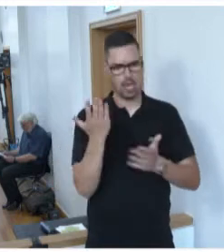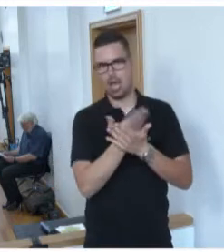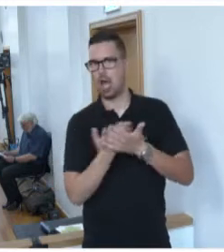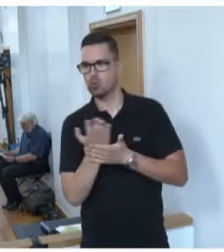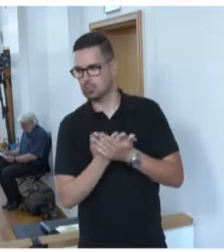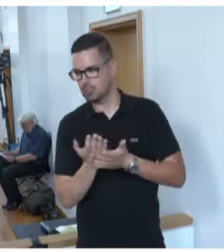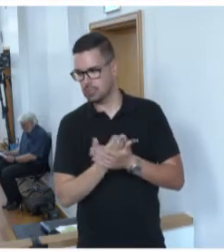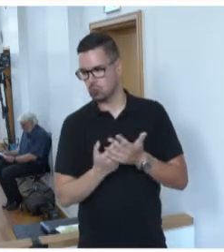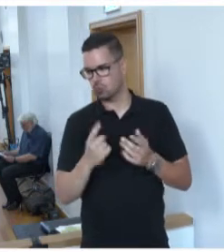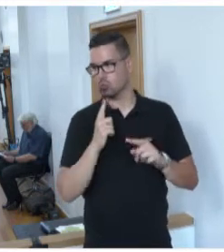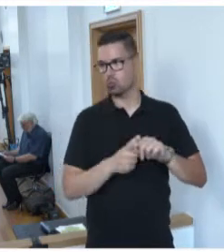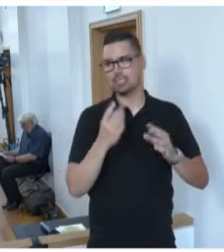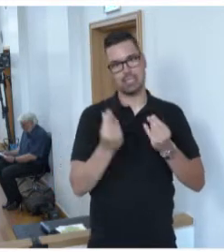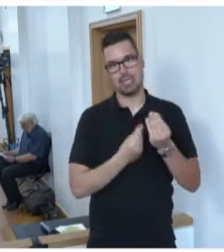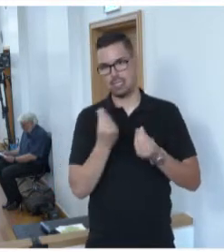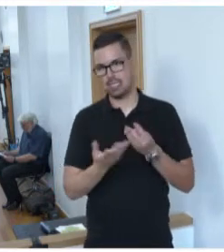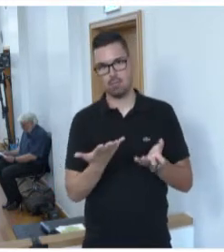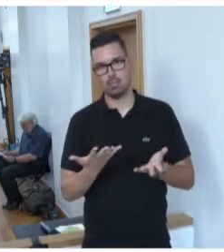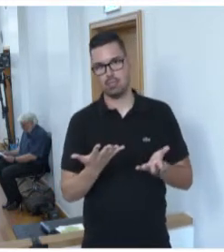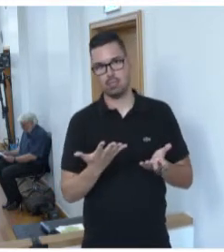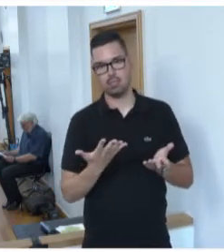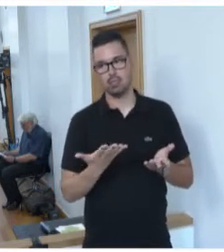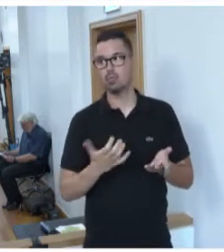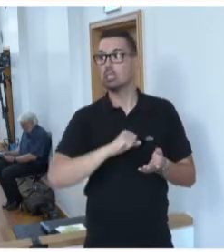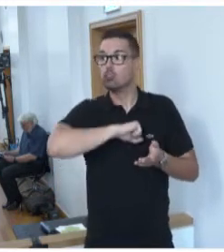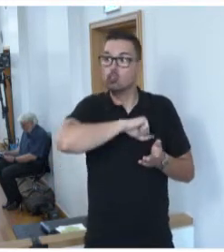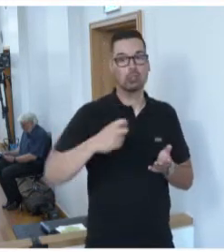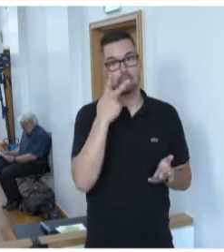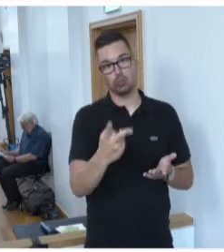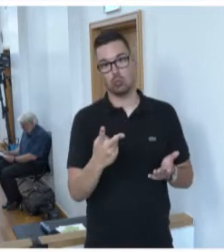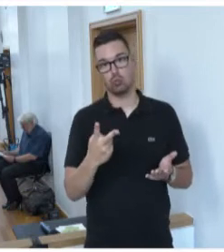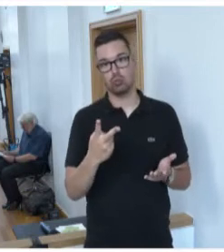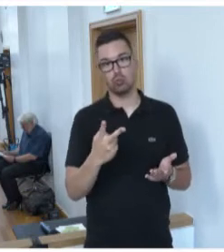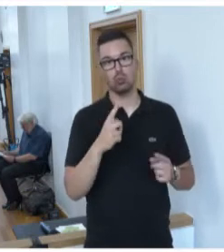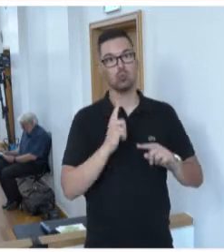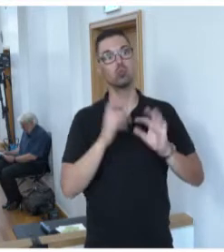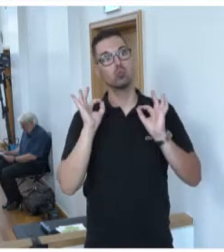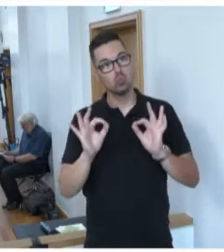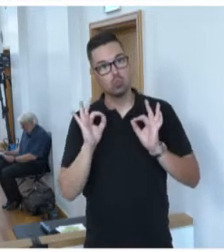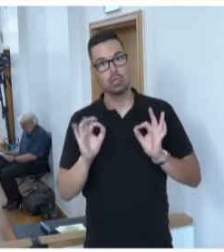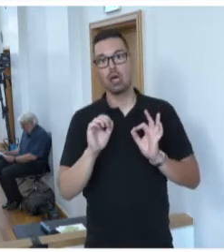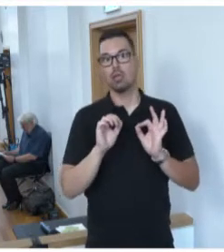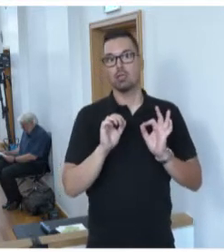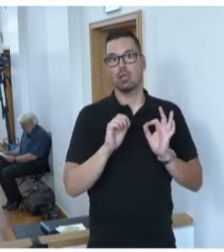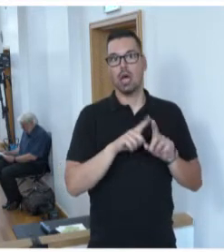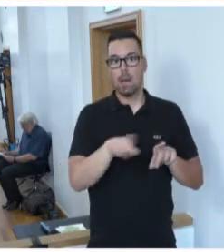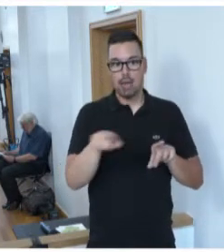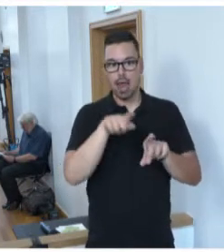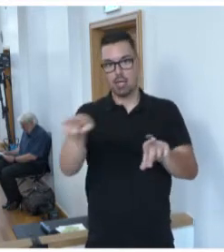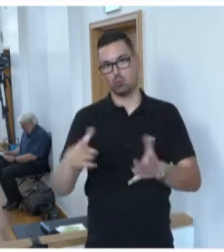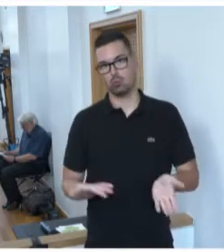sensibilisiert sein müssen, um Anzeichen früh zu erkennen und daraus gute Handlungsoptionen abzuleiten.